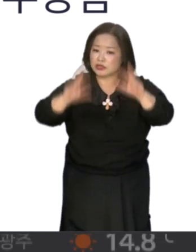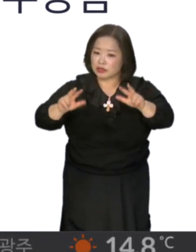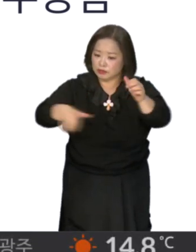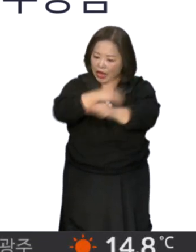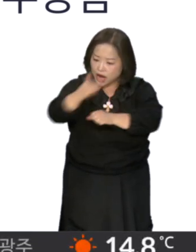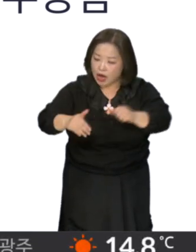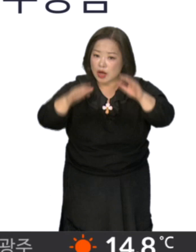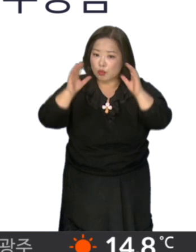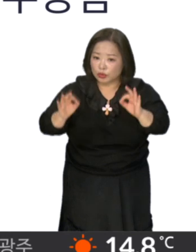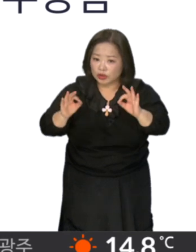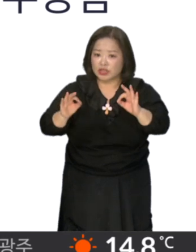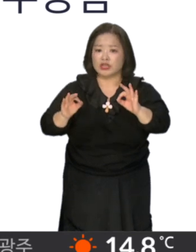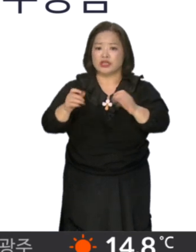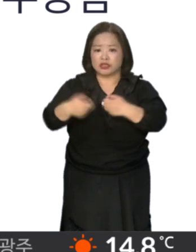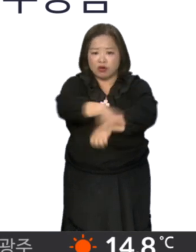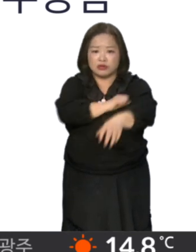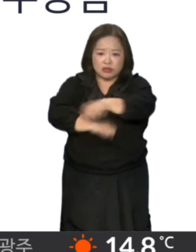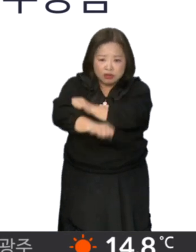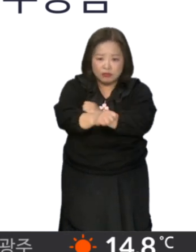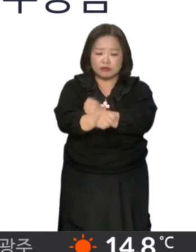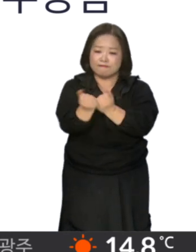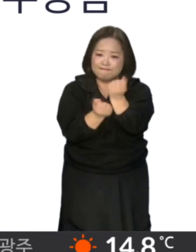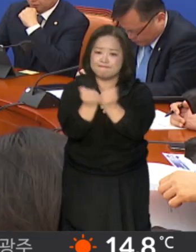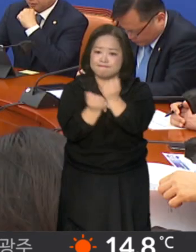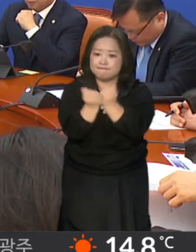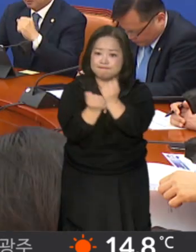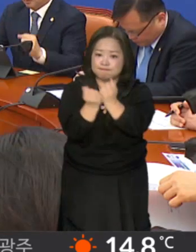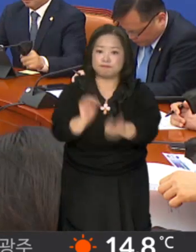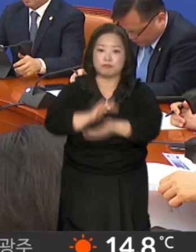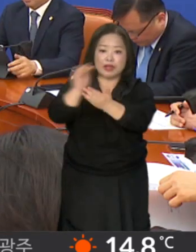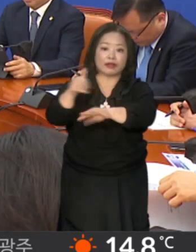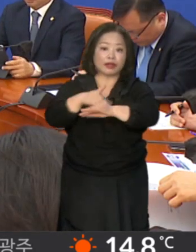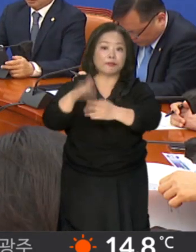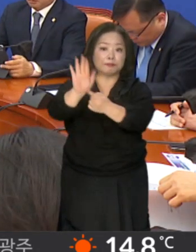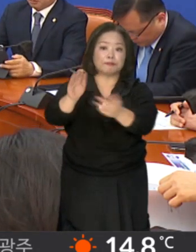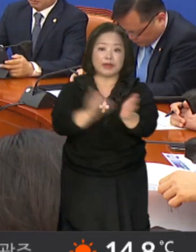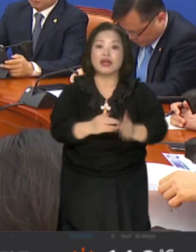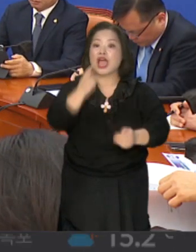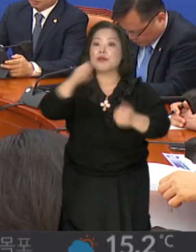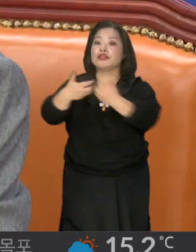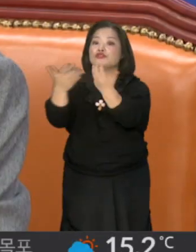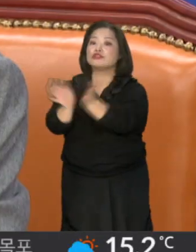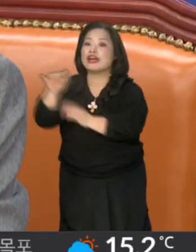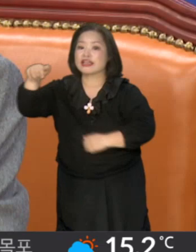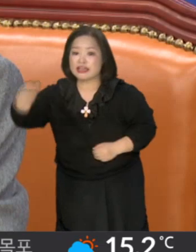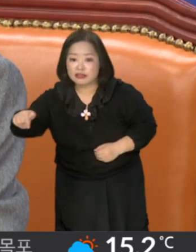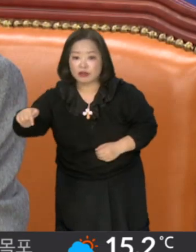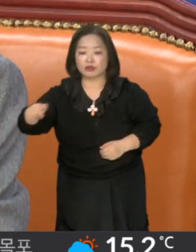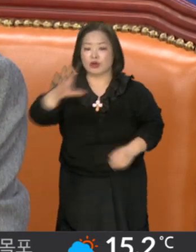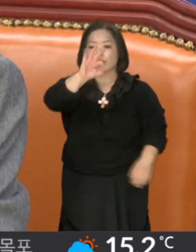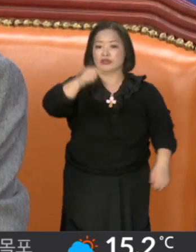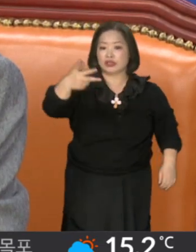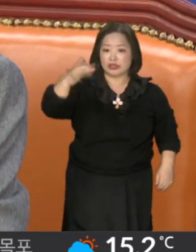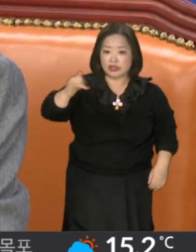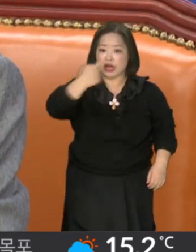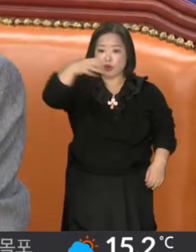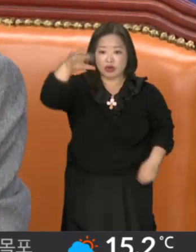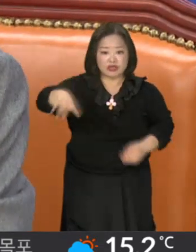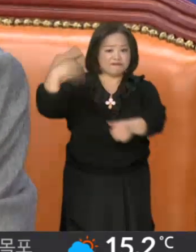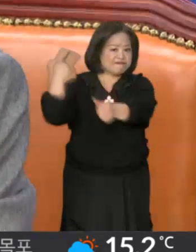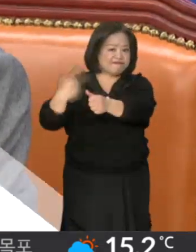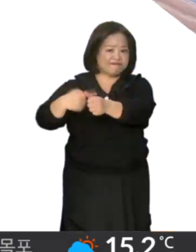부당함을 적극적으로 개진하겠다고 밝혔습니다. 민주당도 연일 비판의 목소리를 내고 있습니다.